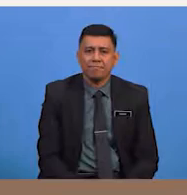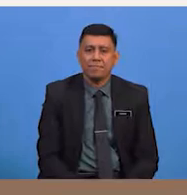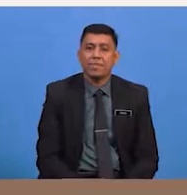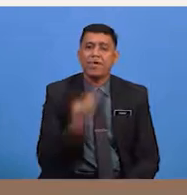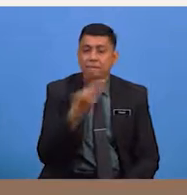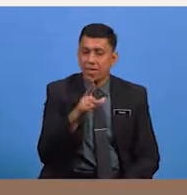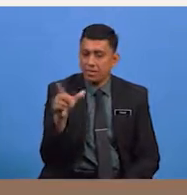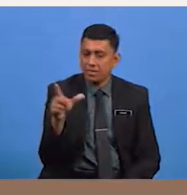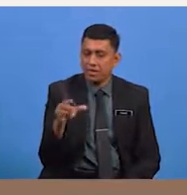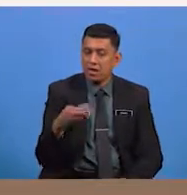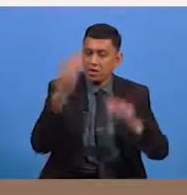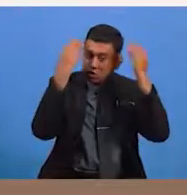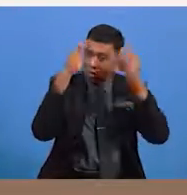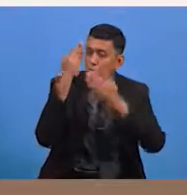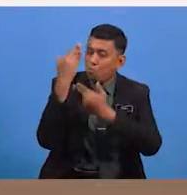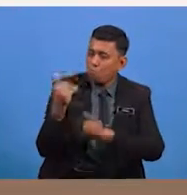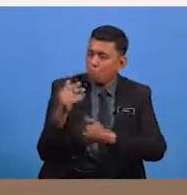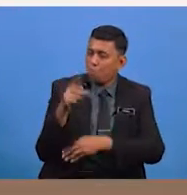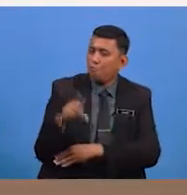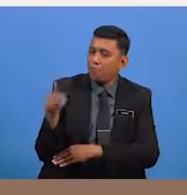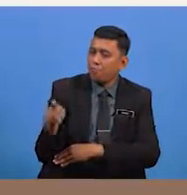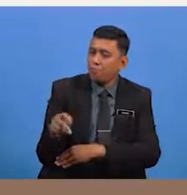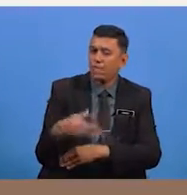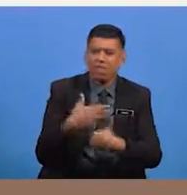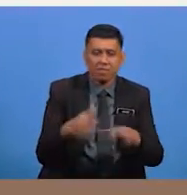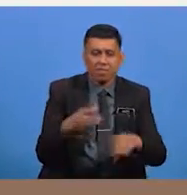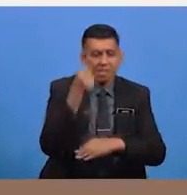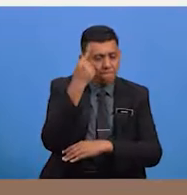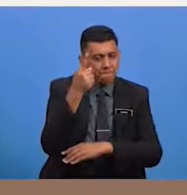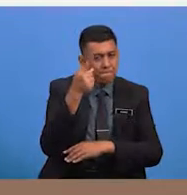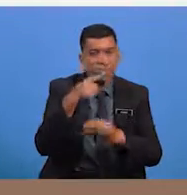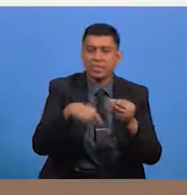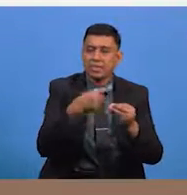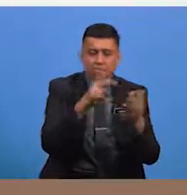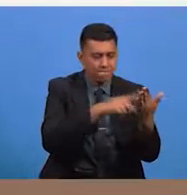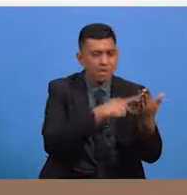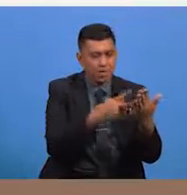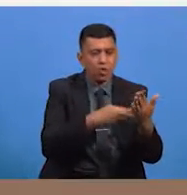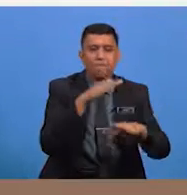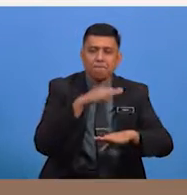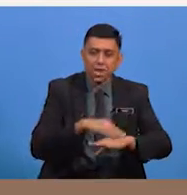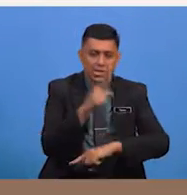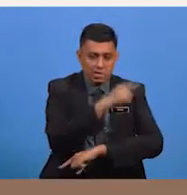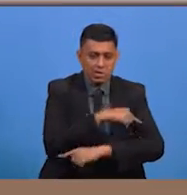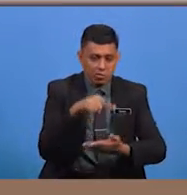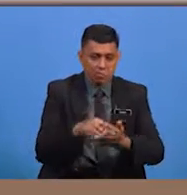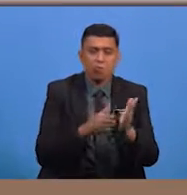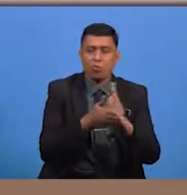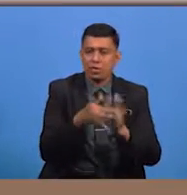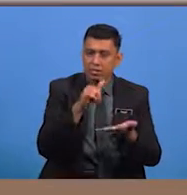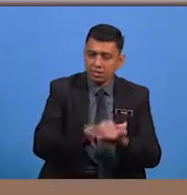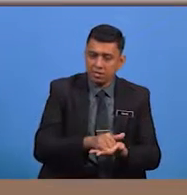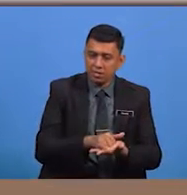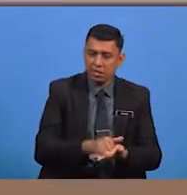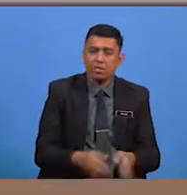Baiklah, cikgu berharap Pelajar telah memahami tentang pantun pada hari ini Oleh